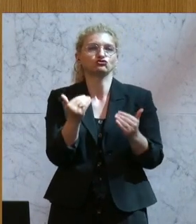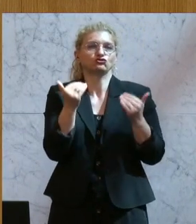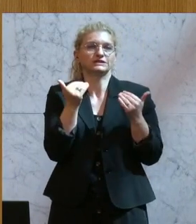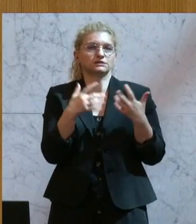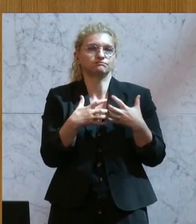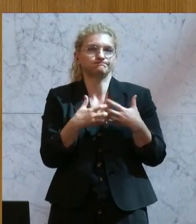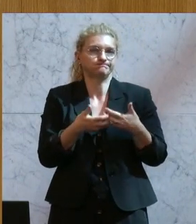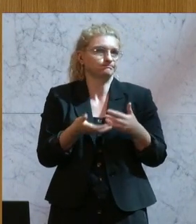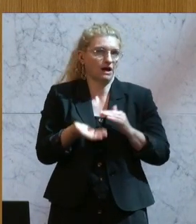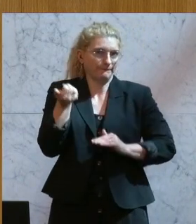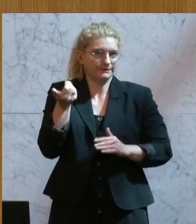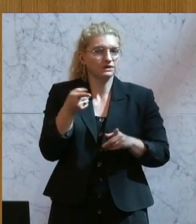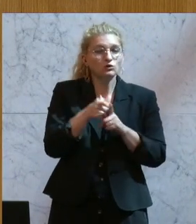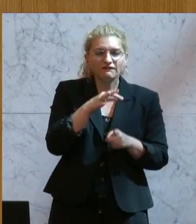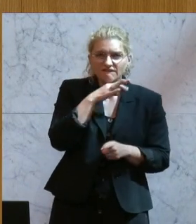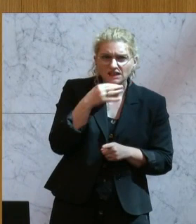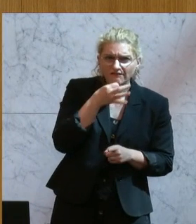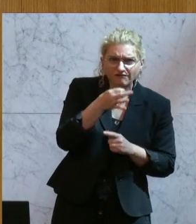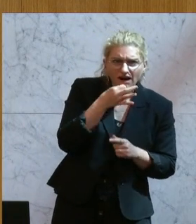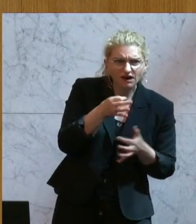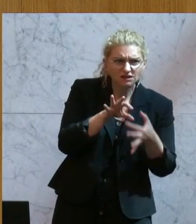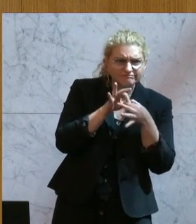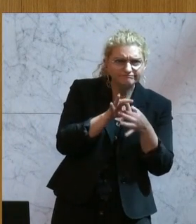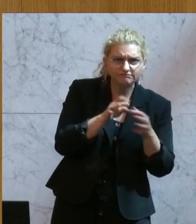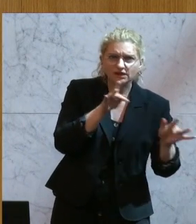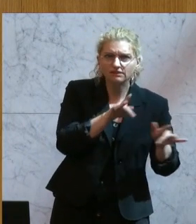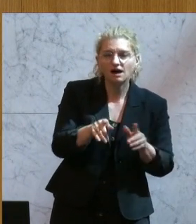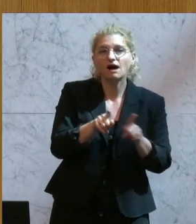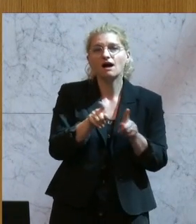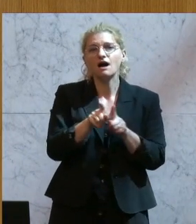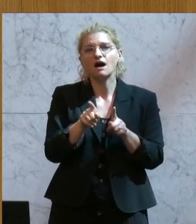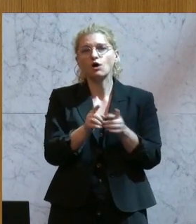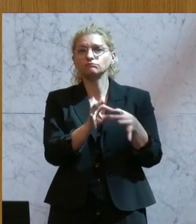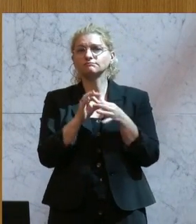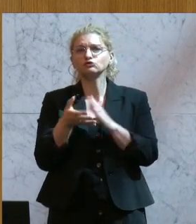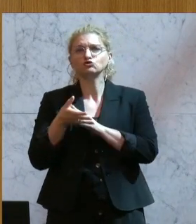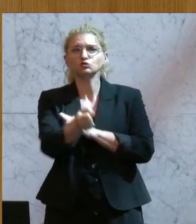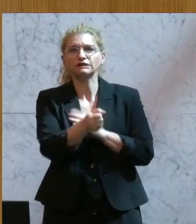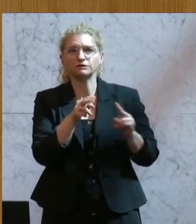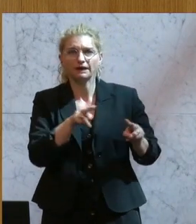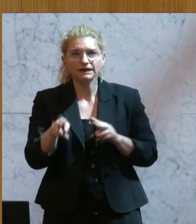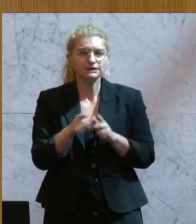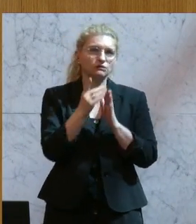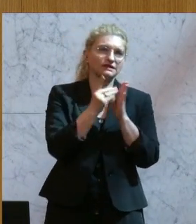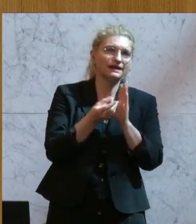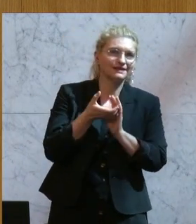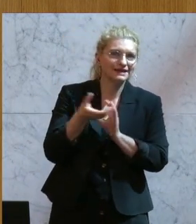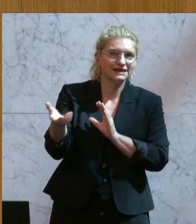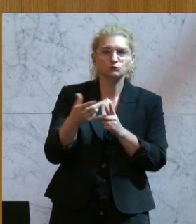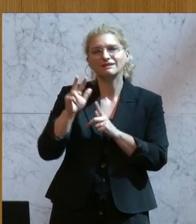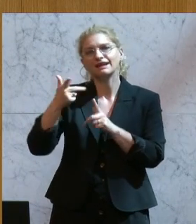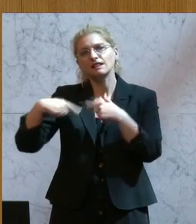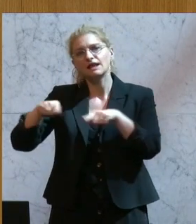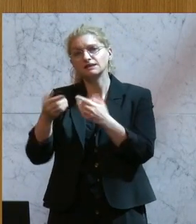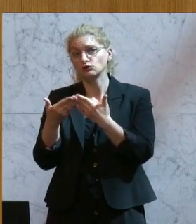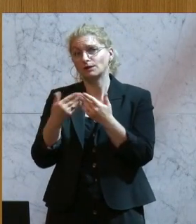vielen bestehenden offenen Fragen, die es dazu gibt. Es geht genauso auch um Zugriffsberechtigungen, Datenexport in Drittländern wie zum